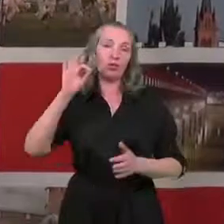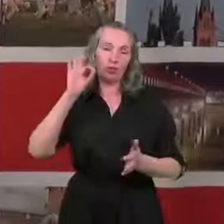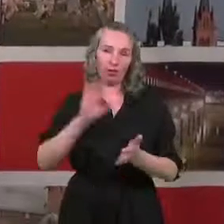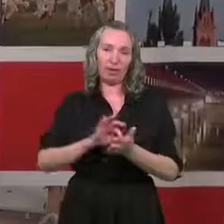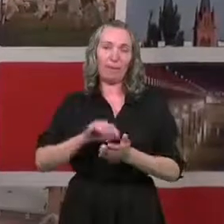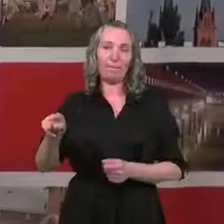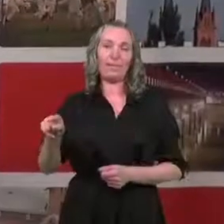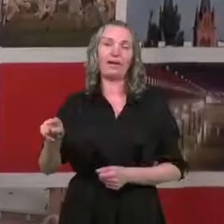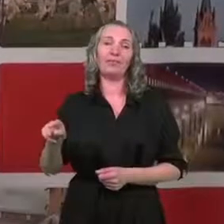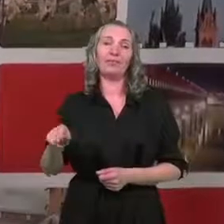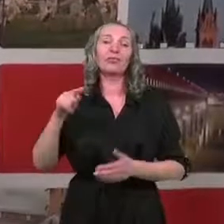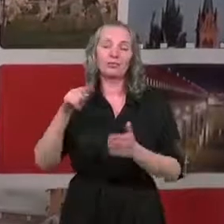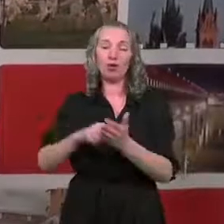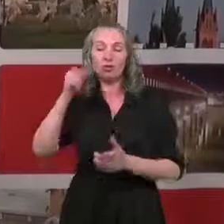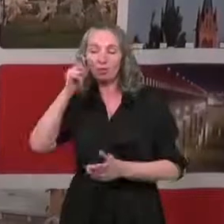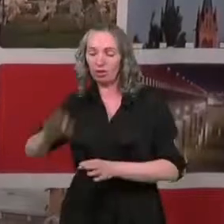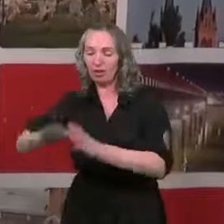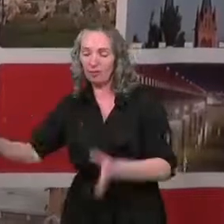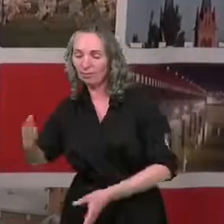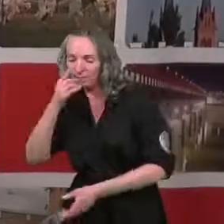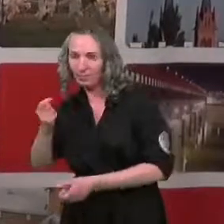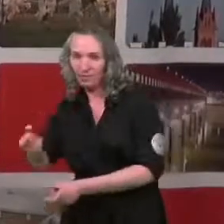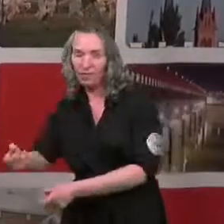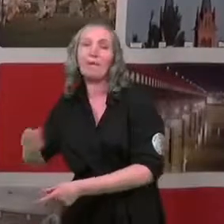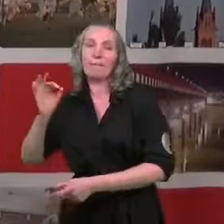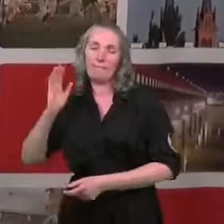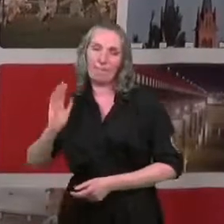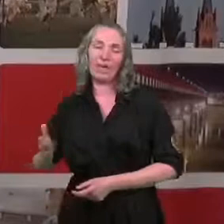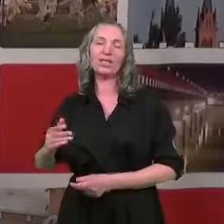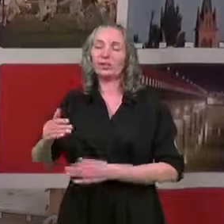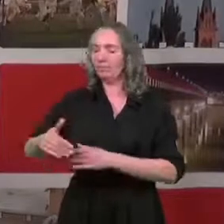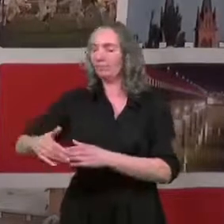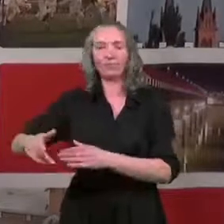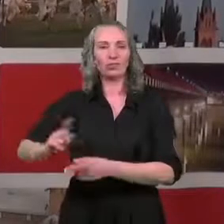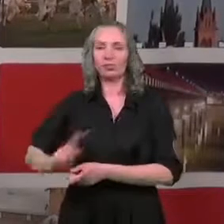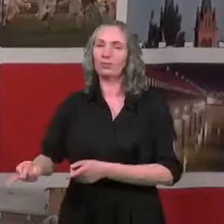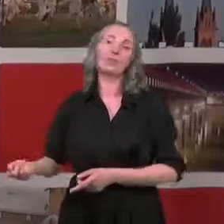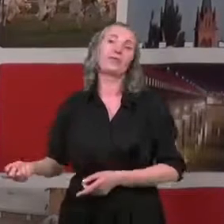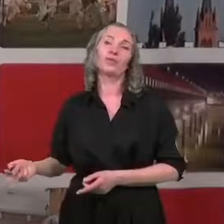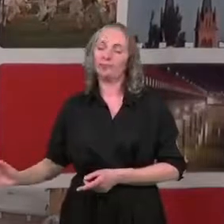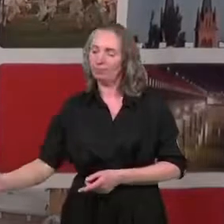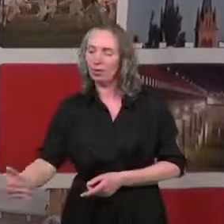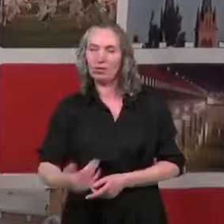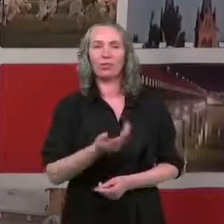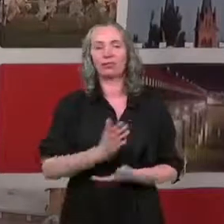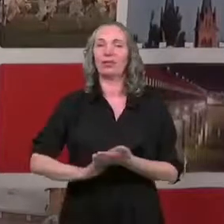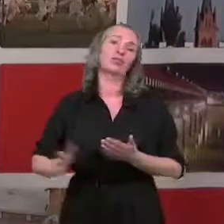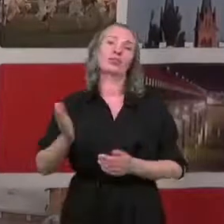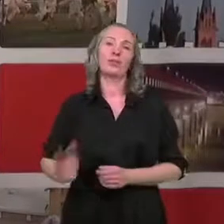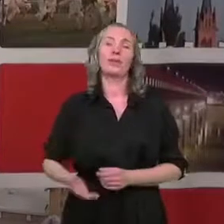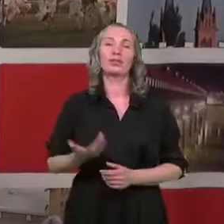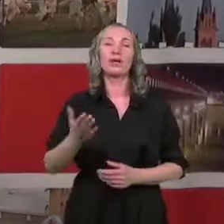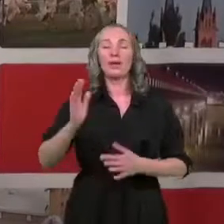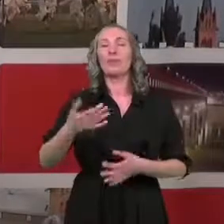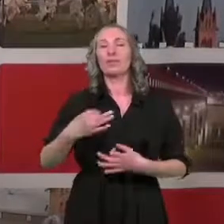takie dzikie wysypisko zostanie w najbliższym czasie usunięte. Także proszę pozwolić,